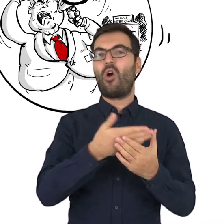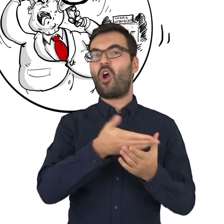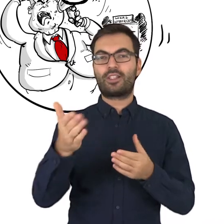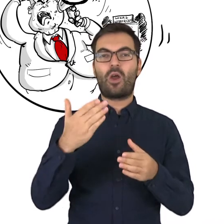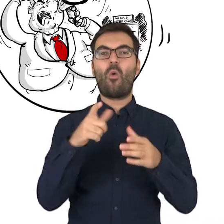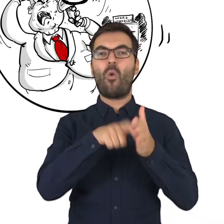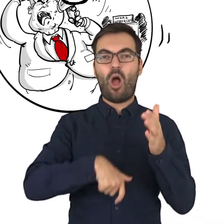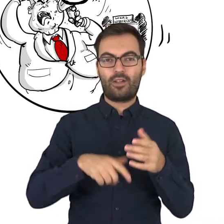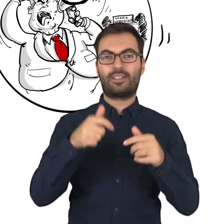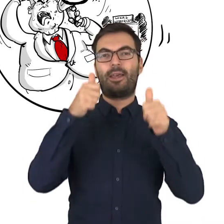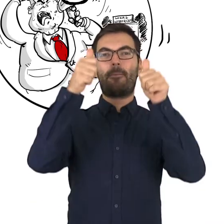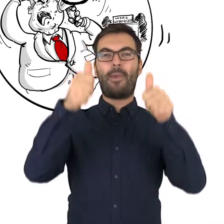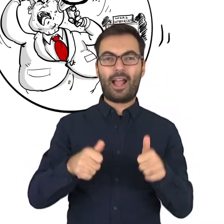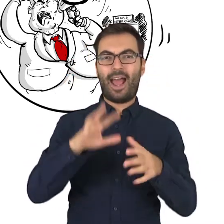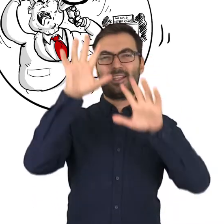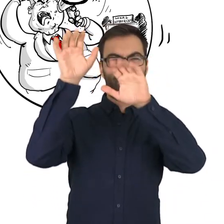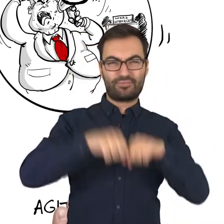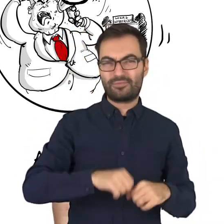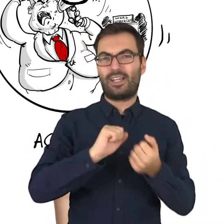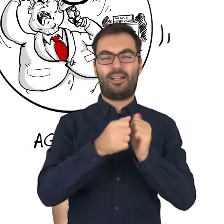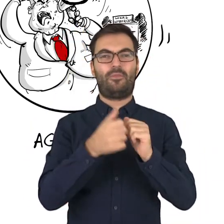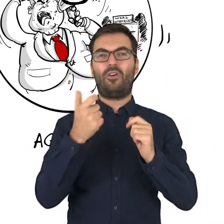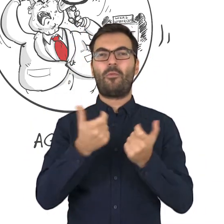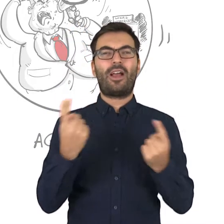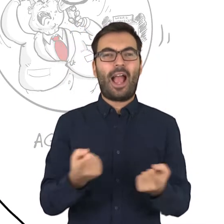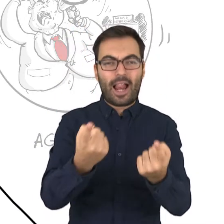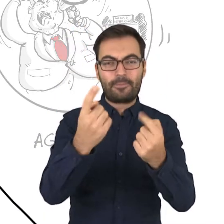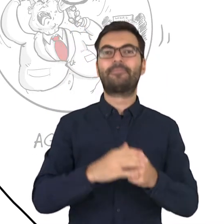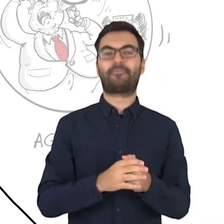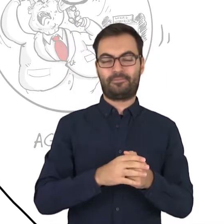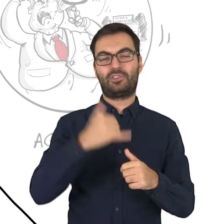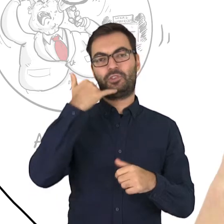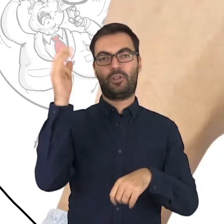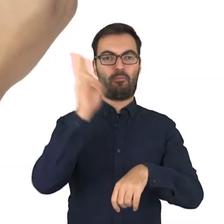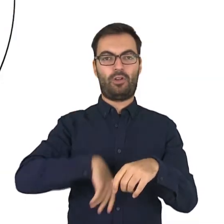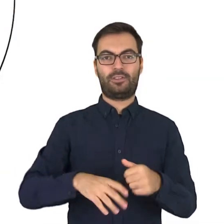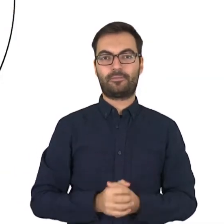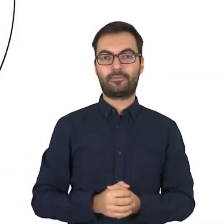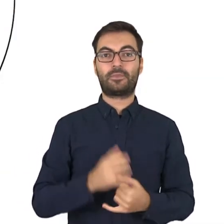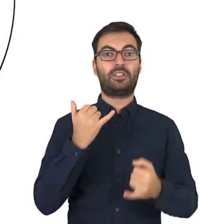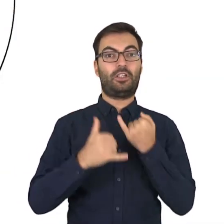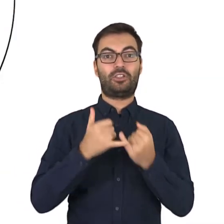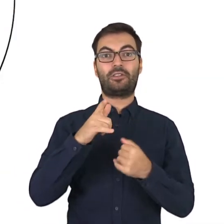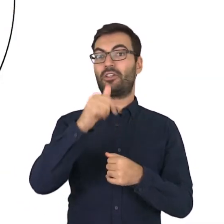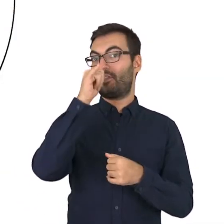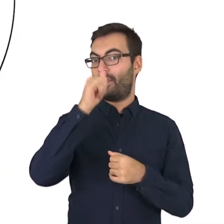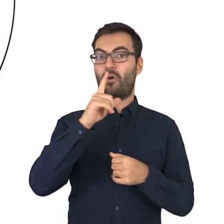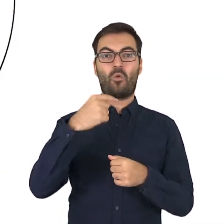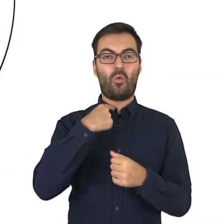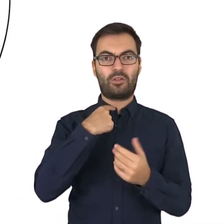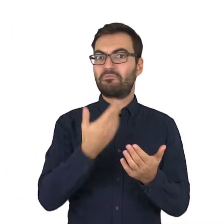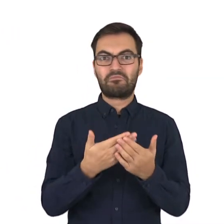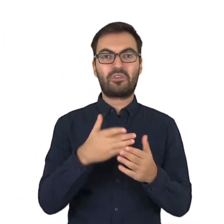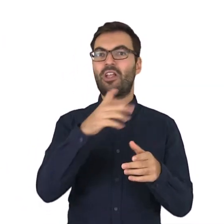rozdaje ulotki, nakleja lub zrywa plakaty wyborcze, albo prowadzi agitację, dzwonimy na policję. Jeżeli nie możesz